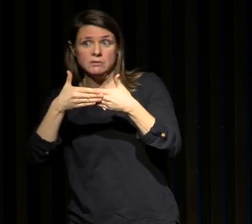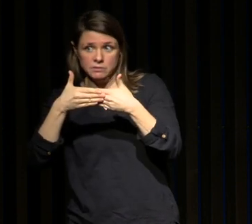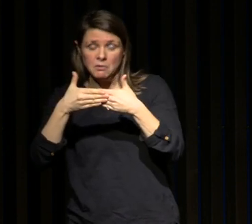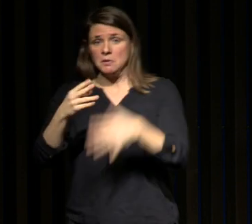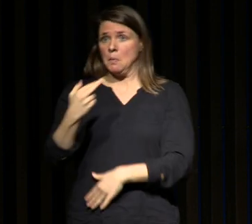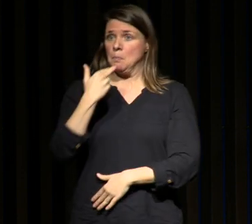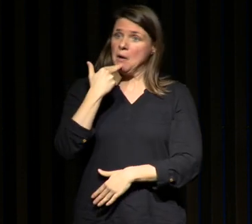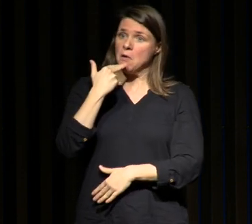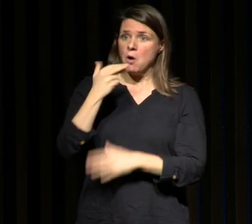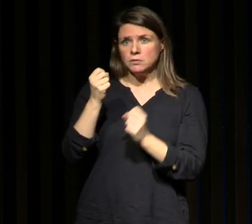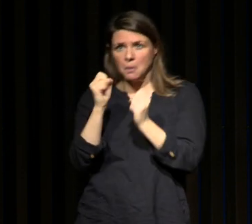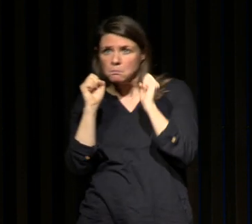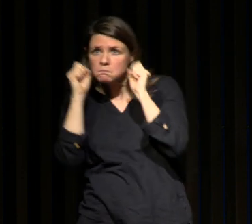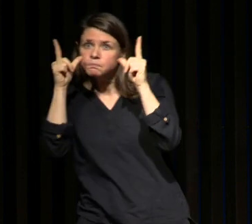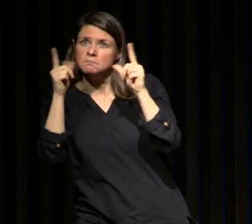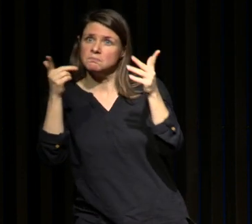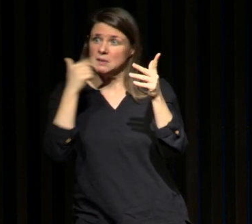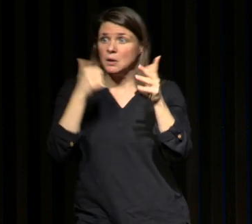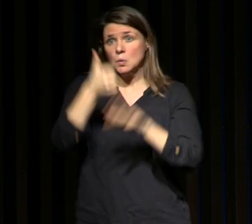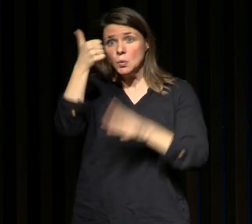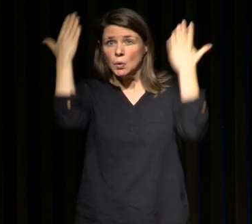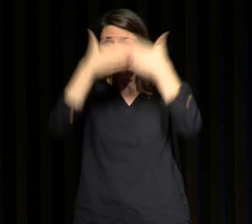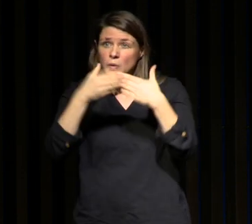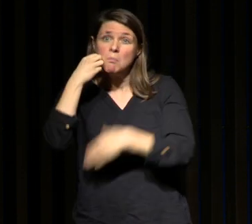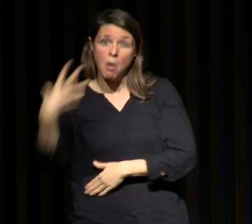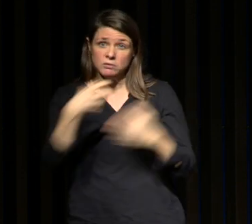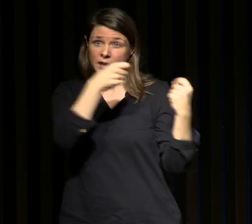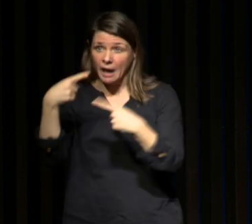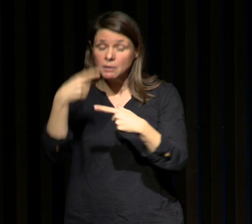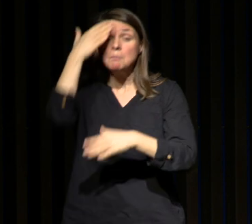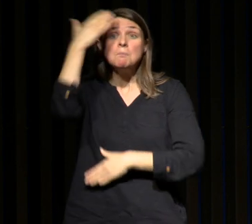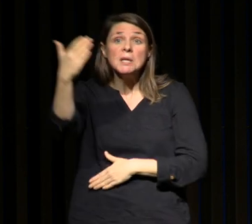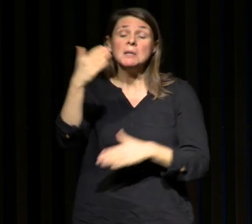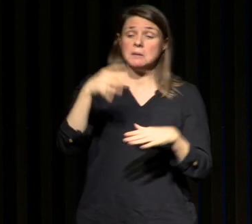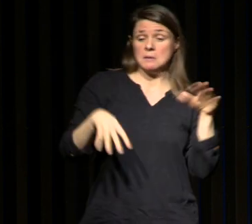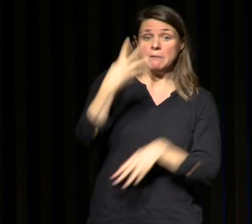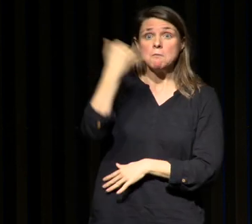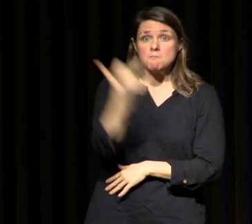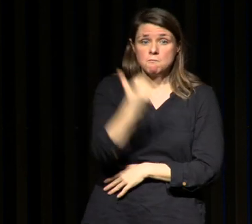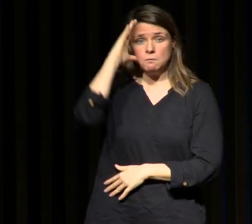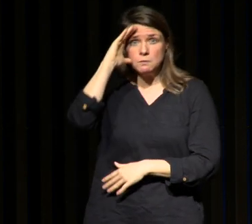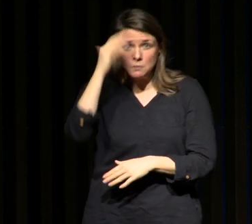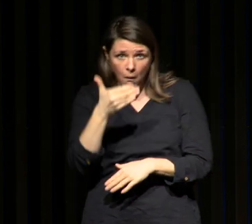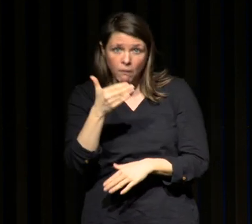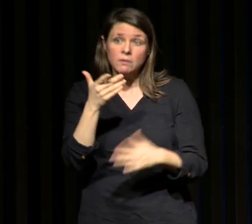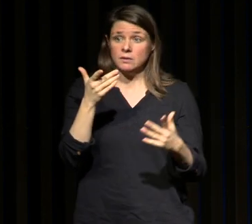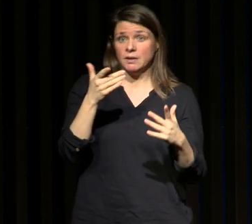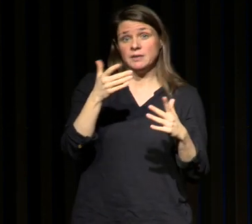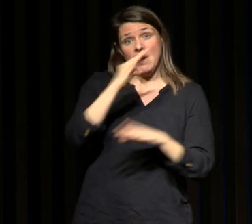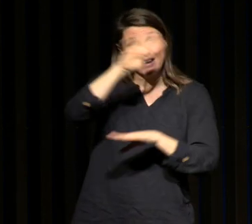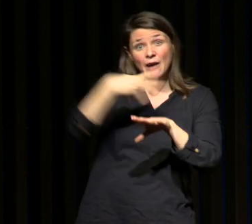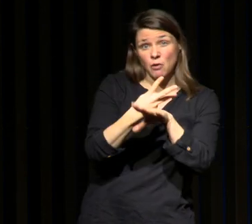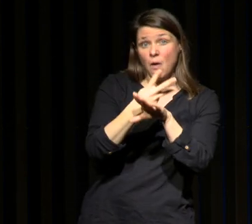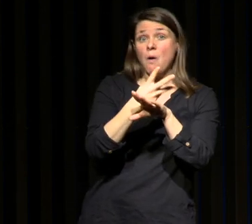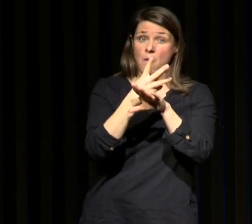performance de temps de réaction est équivalent à une nuit blanche. Si vous dormez 14 jours, 4 heures par nuit, alors que vos